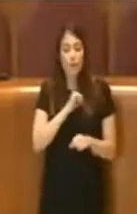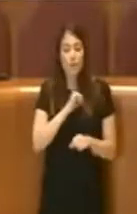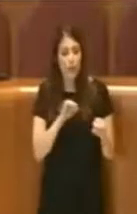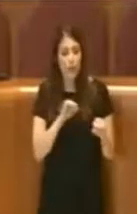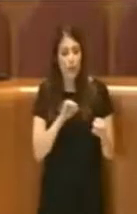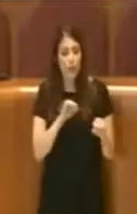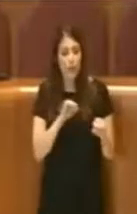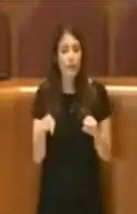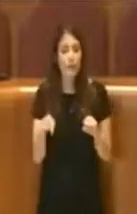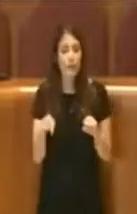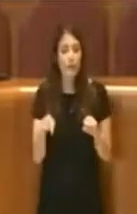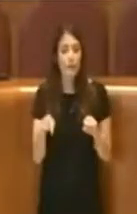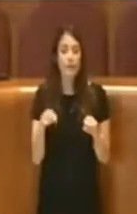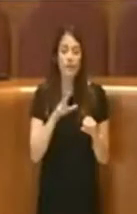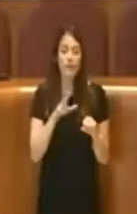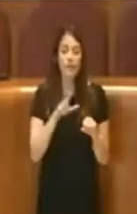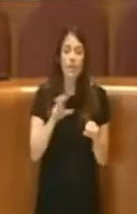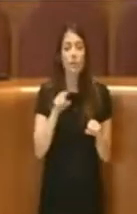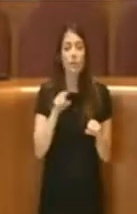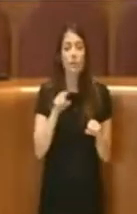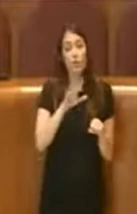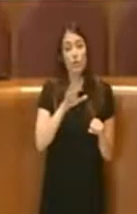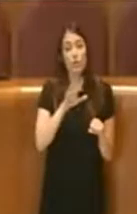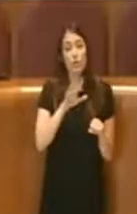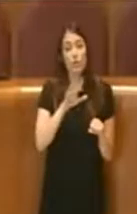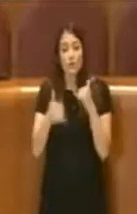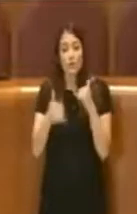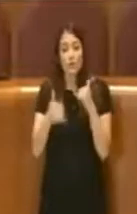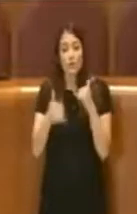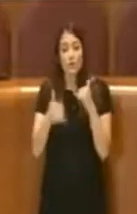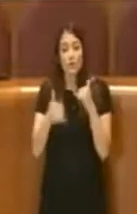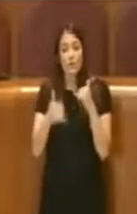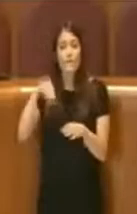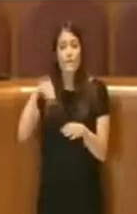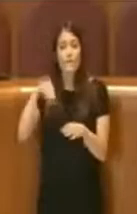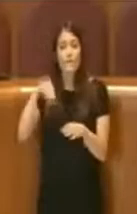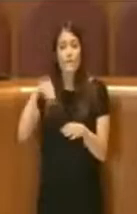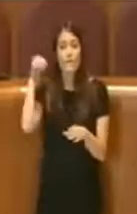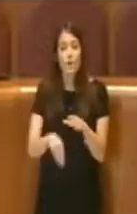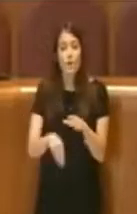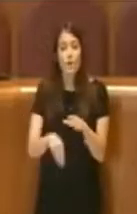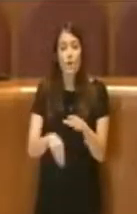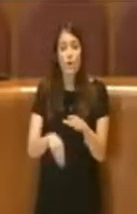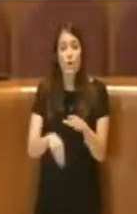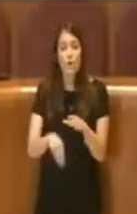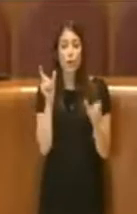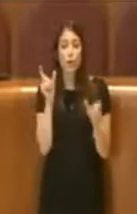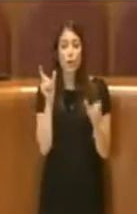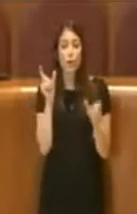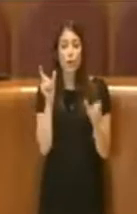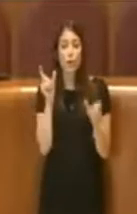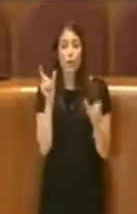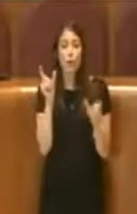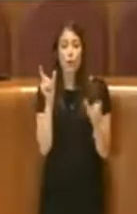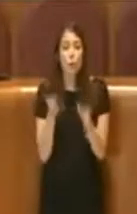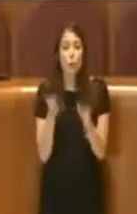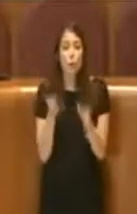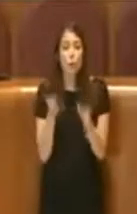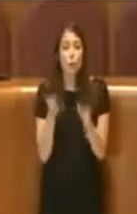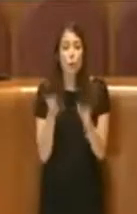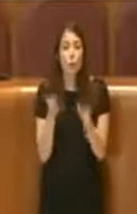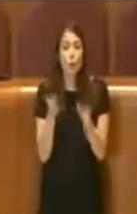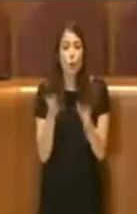città. I 335 assassinati alle fosse addiatine. I torturati e i morti a Via